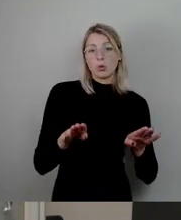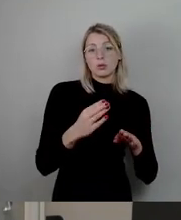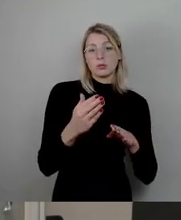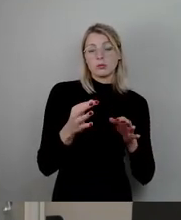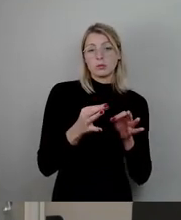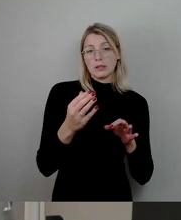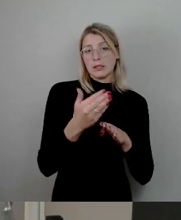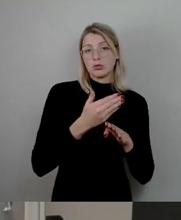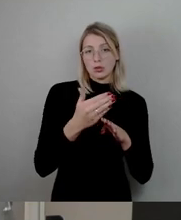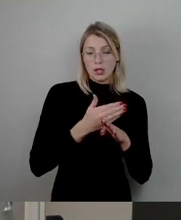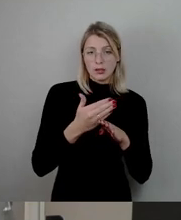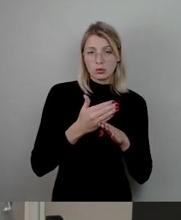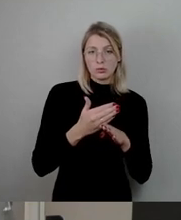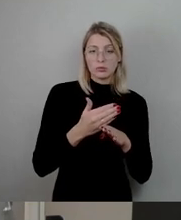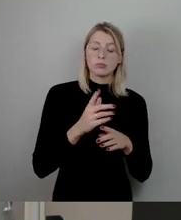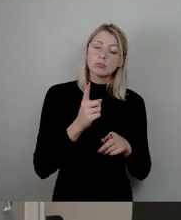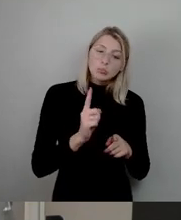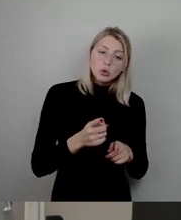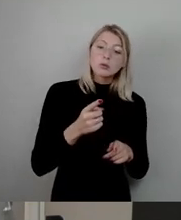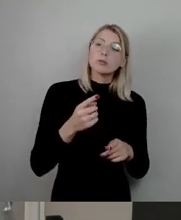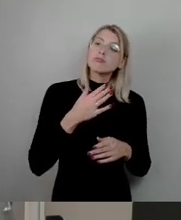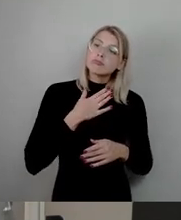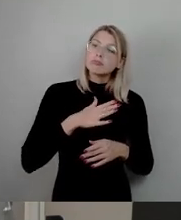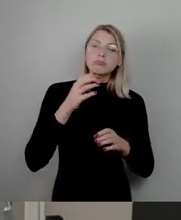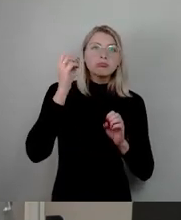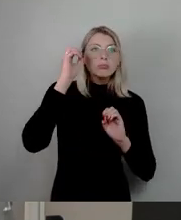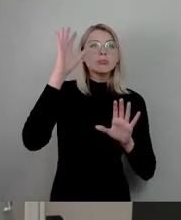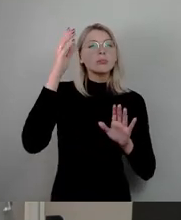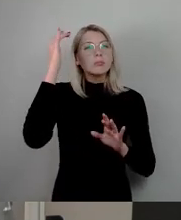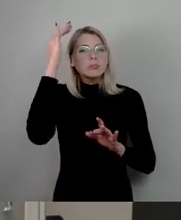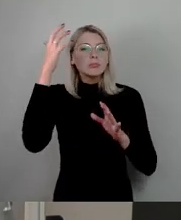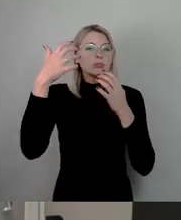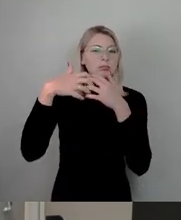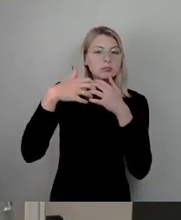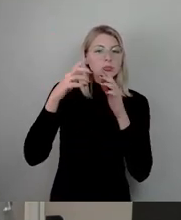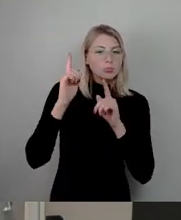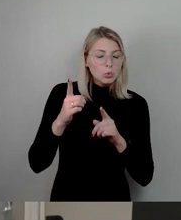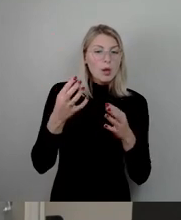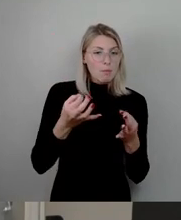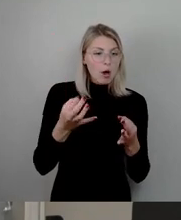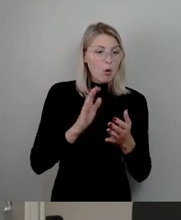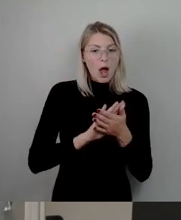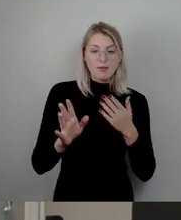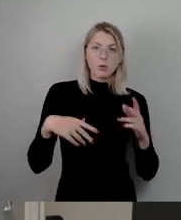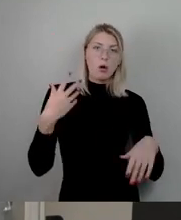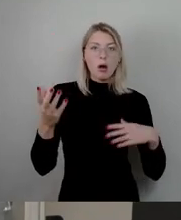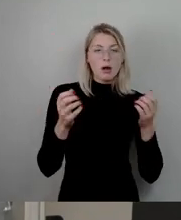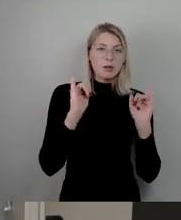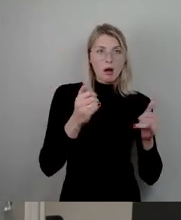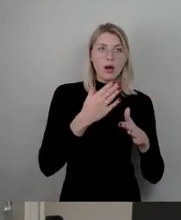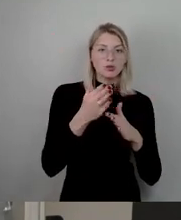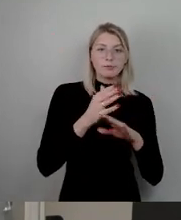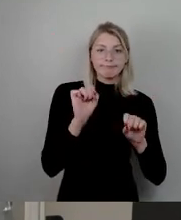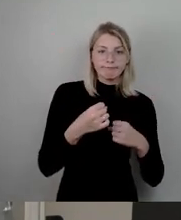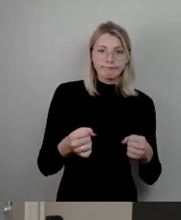Die will wohl bedacht sein, das kann man nicht aus der Hüfte schießen. Dazu brauchen wir auch die Entscheidungsgrundlagen, die uns aber noch nicht vorliegen.